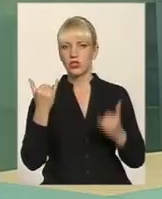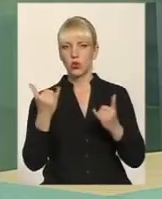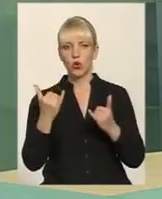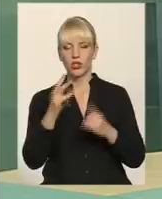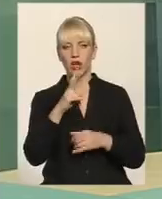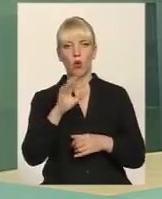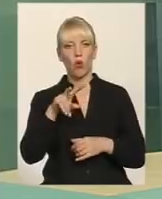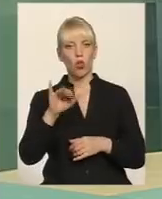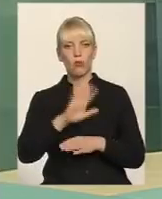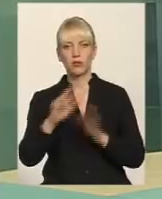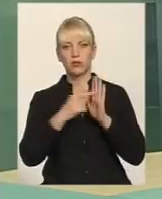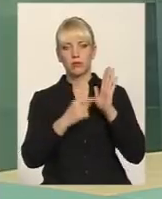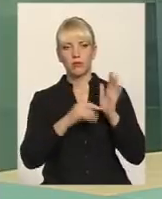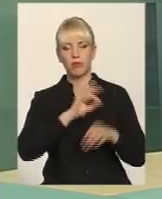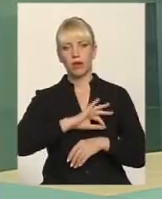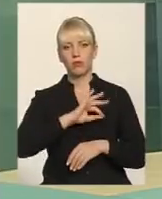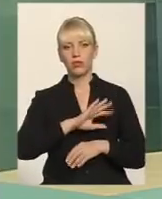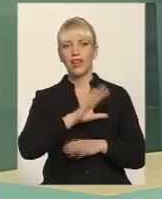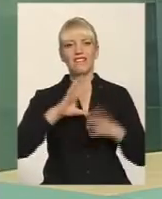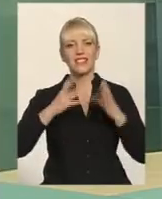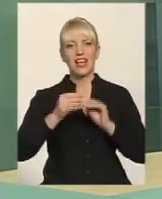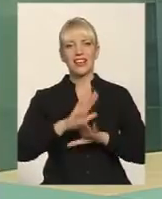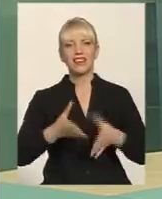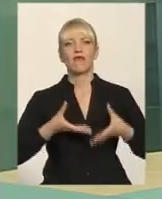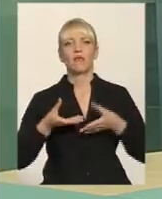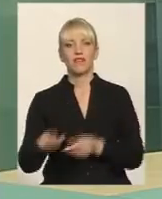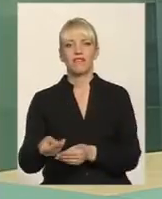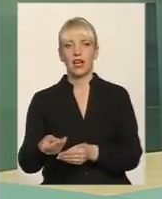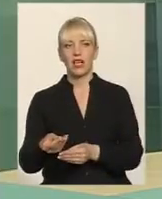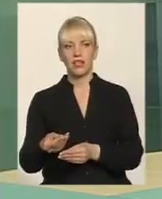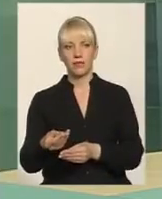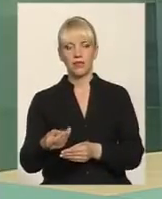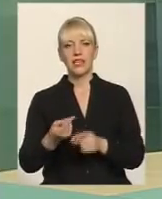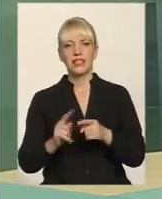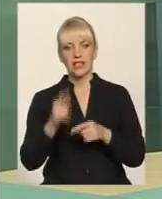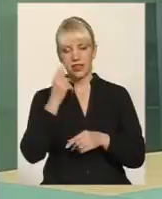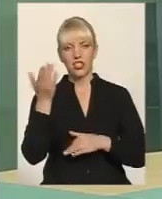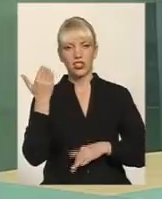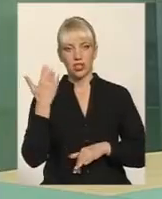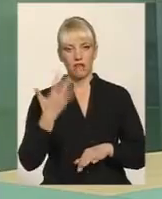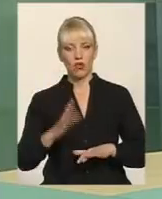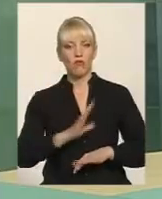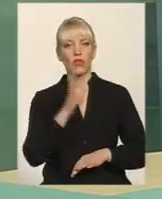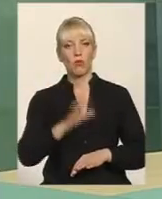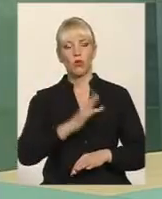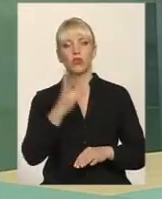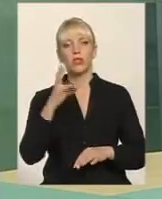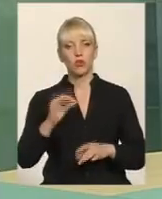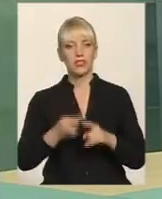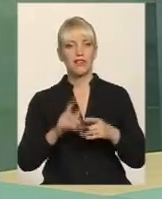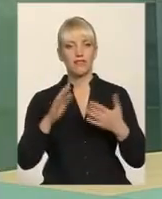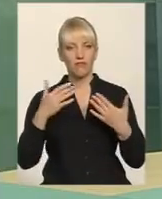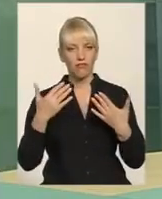прибутки, основні прибутки. Взагалі не впливає сьогодні. Це нещодавно відбулося, але він вже не впливає.